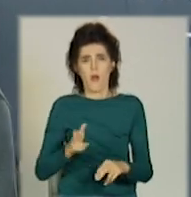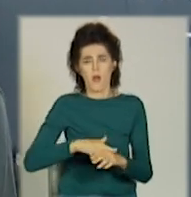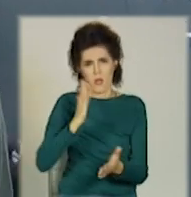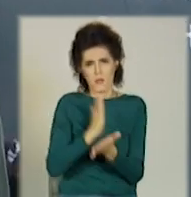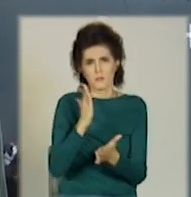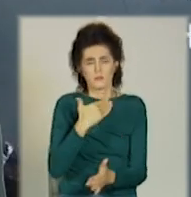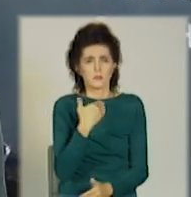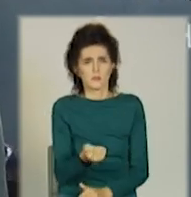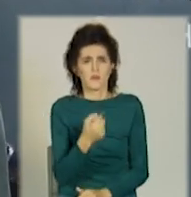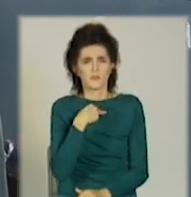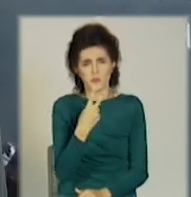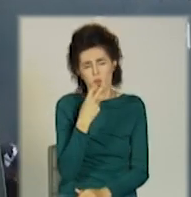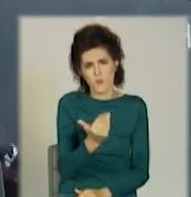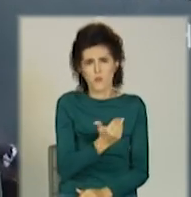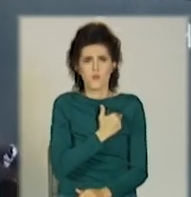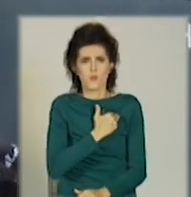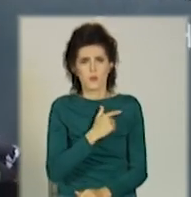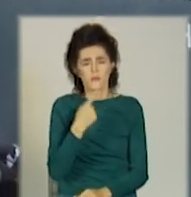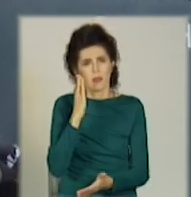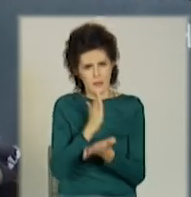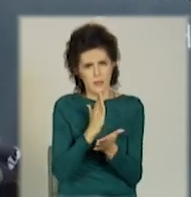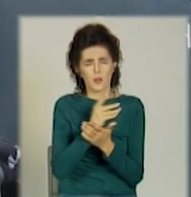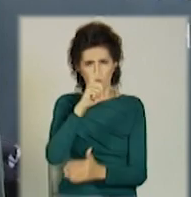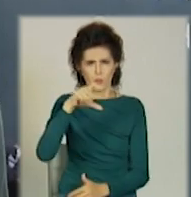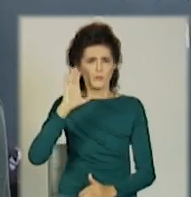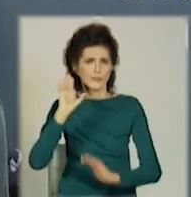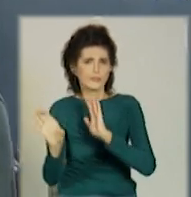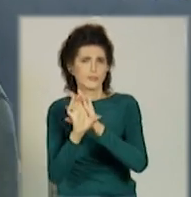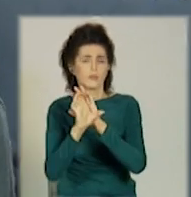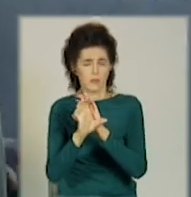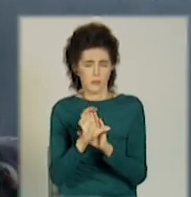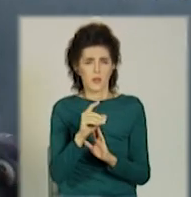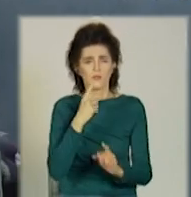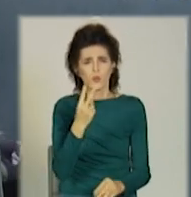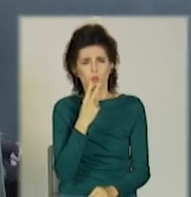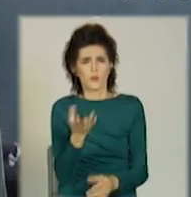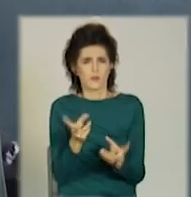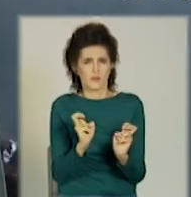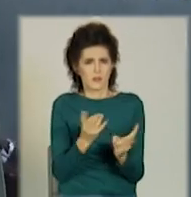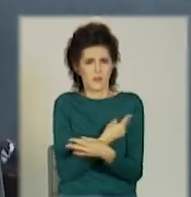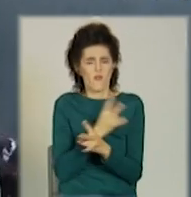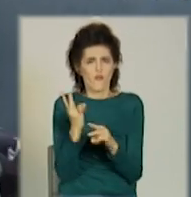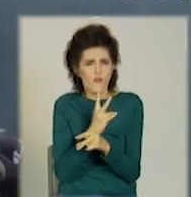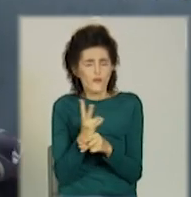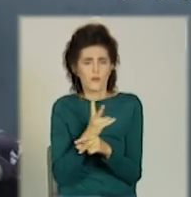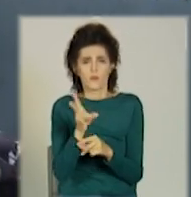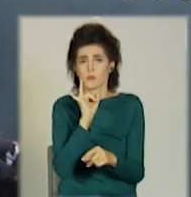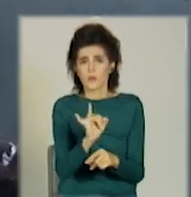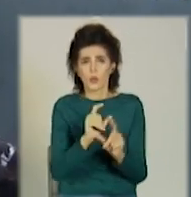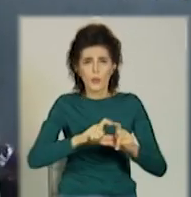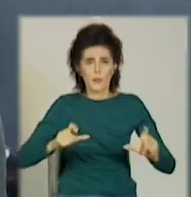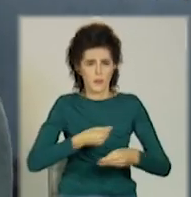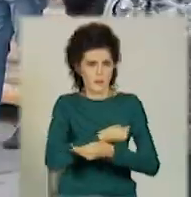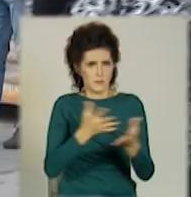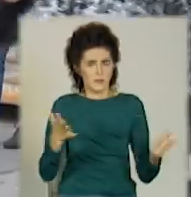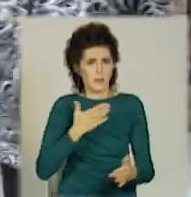відходи. Але таких менше. Мені здається, люди більше прислушаються, тому що воно розумієте, що курити – це таке, це вред, і ти іншим